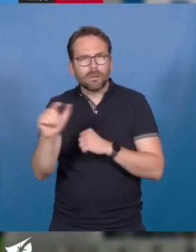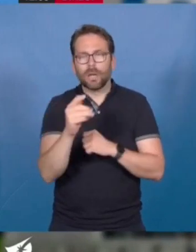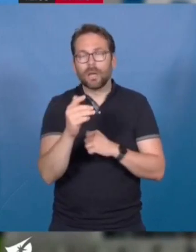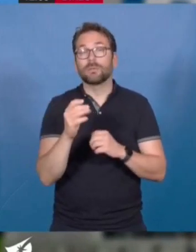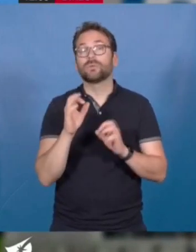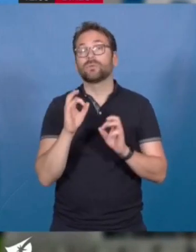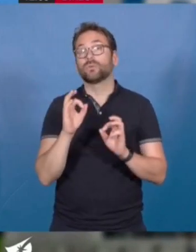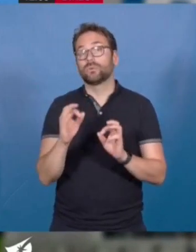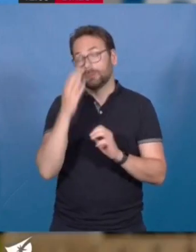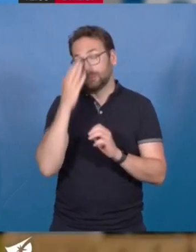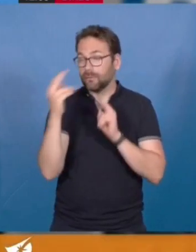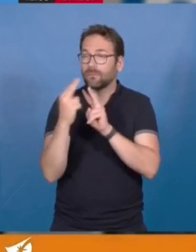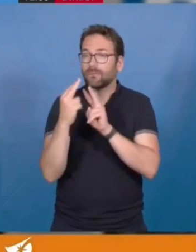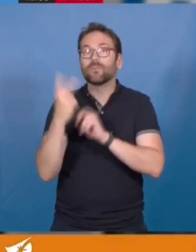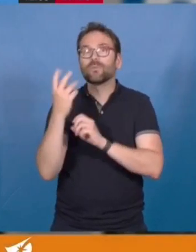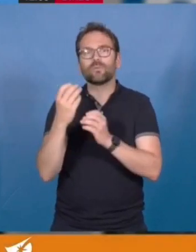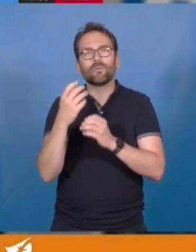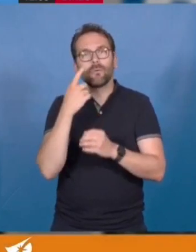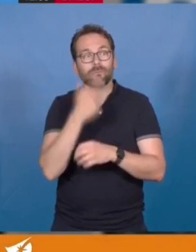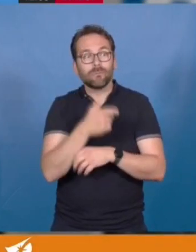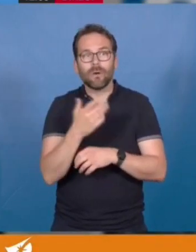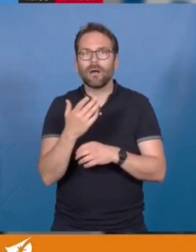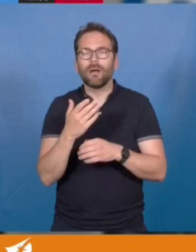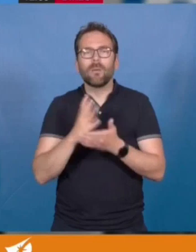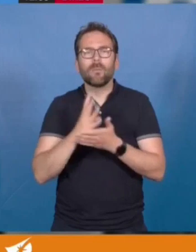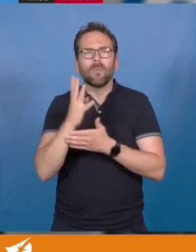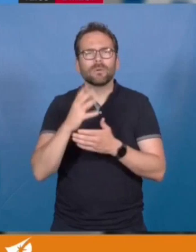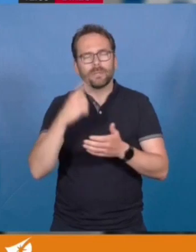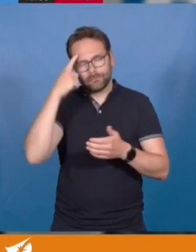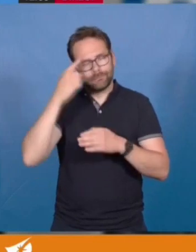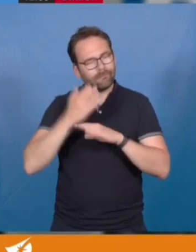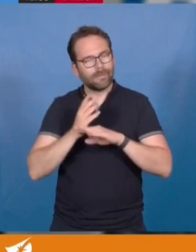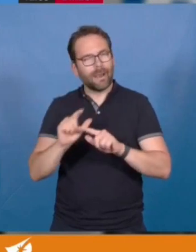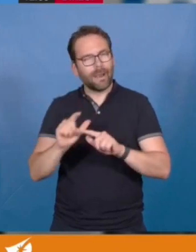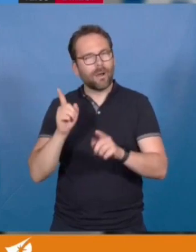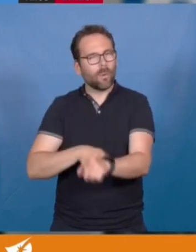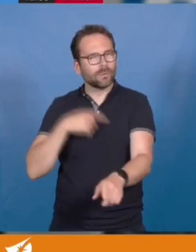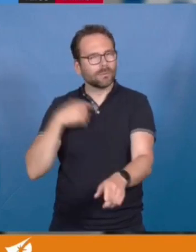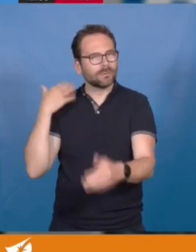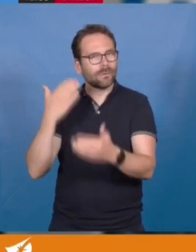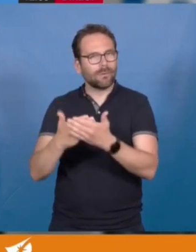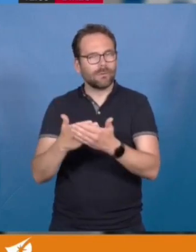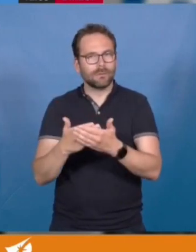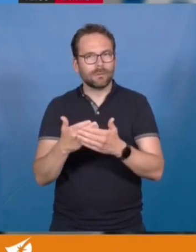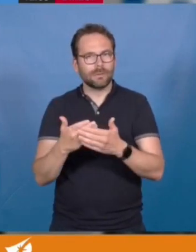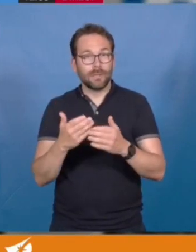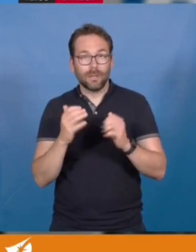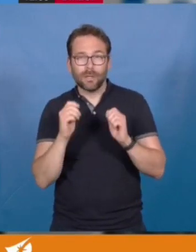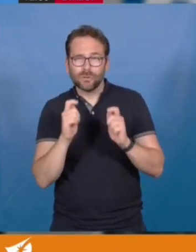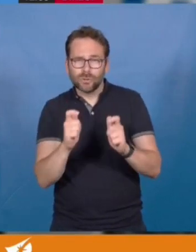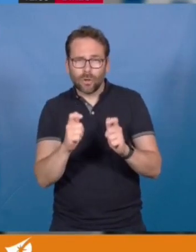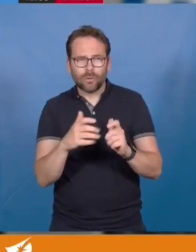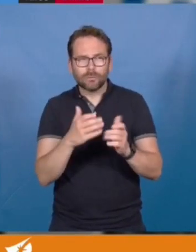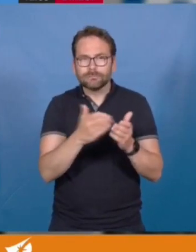D'ailleurs, si on les fréquente plus souvent, on pourrait voir que ce projet mature depuis très longtemps et qu'on a la chance de pouvoir s'appuyer sur